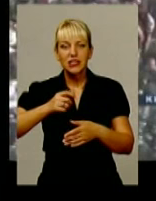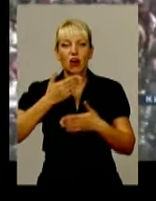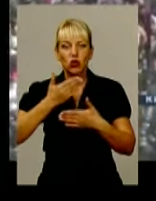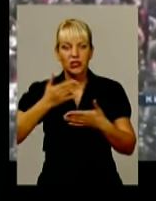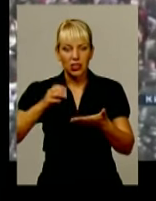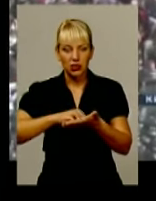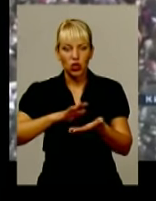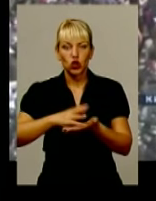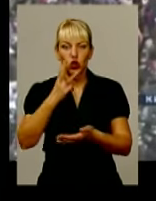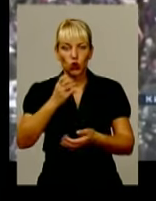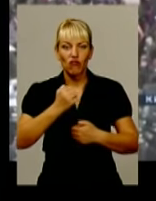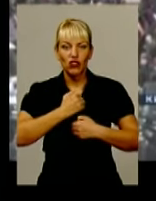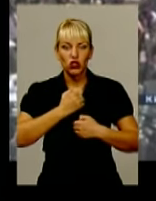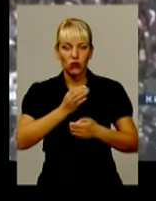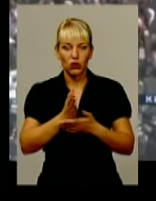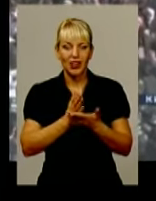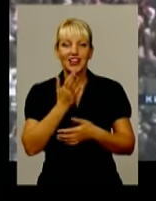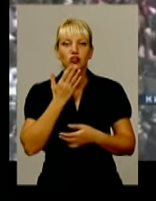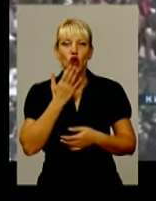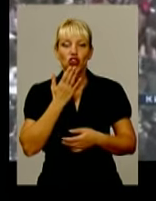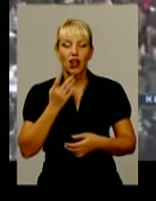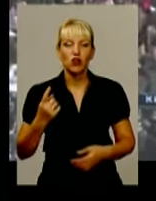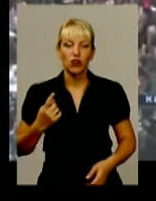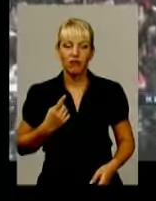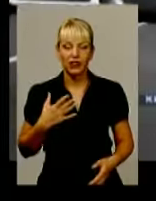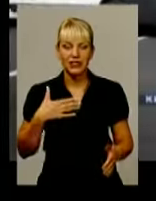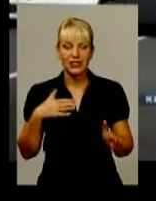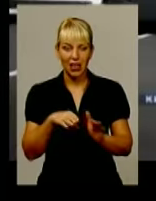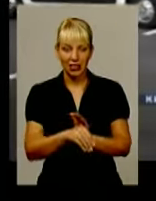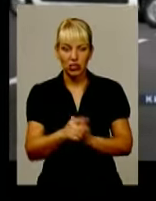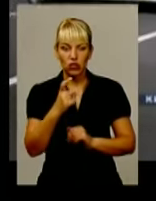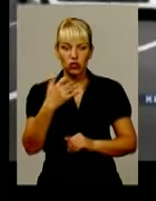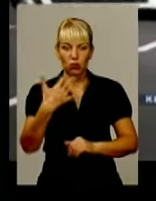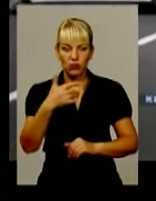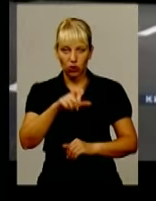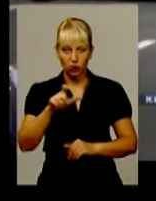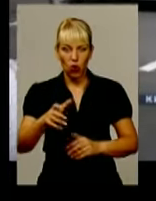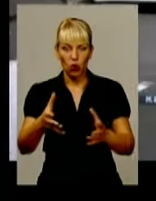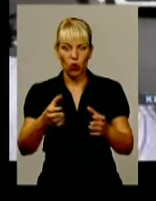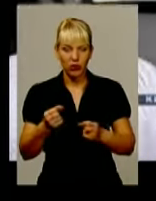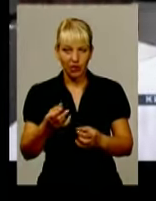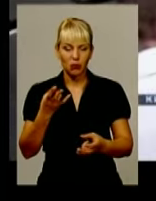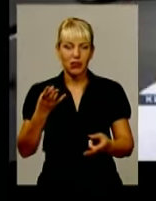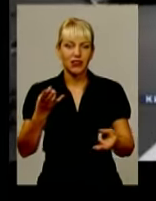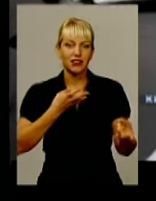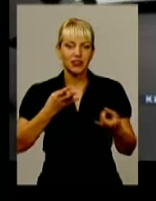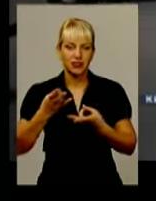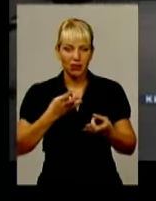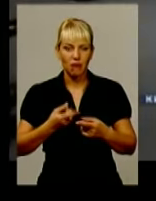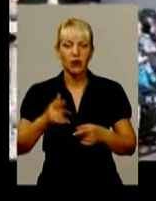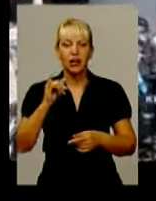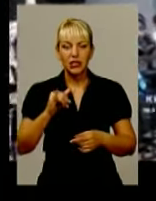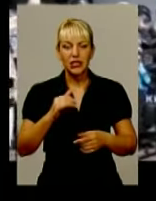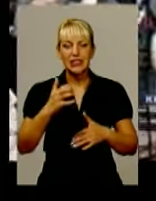Ради, троє військовослужбовців Національної гвардії загинули, більше 150 громадян отримали тілесні ушкодження різного ступеня важкості.